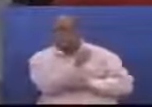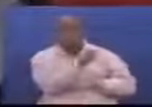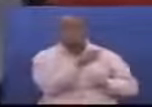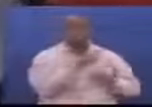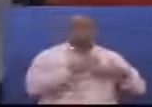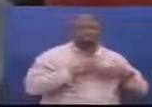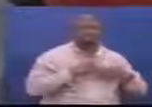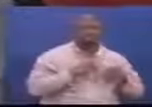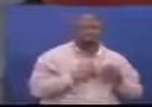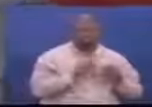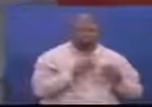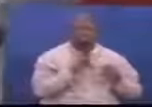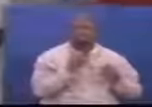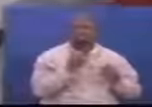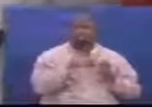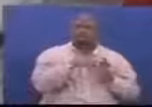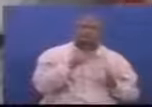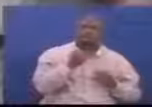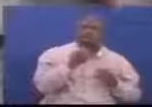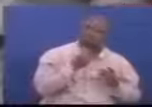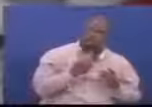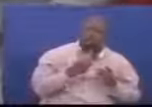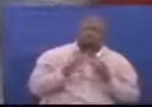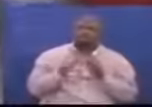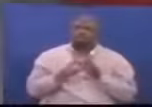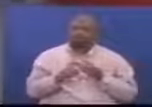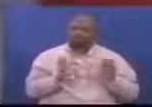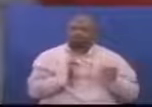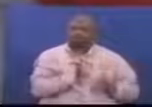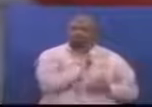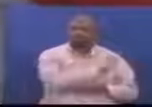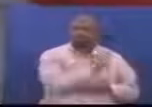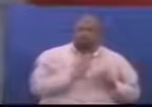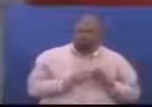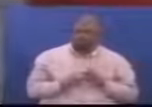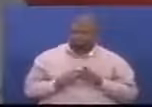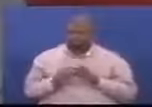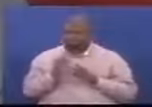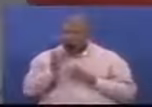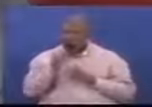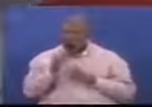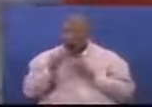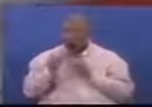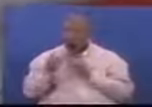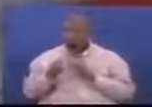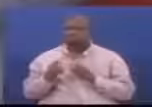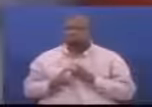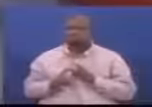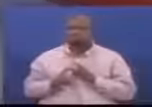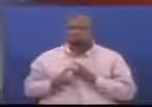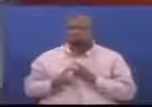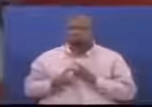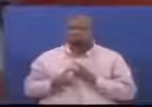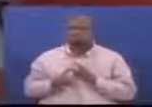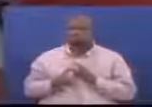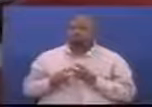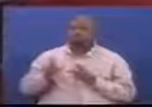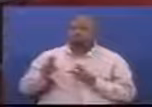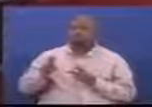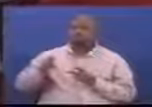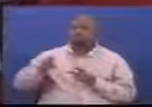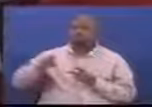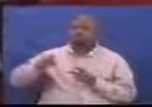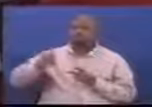Halafu atakapoweka store yake Kuna kauli na semu hapa walanguzi ndoa na mahindi Mwenyekiti